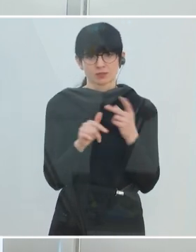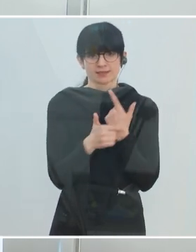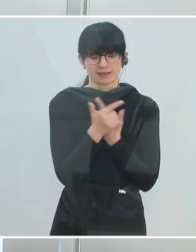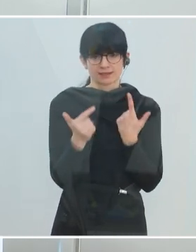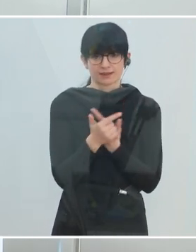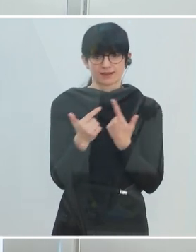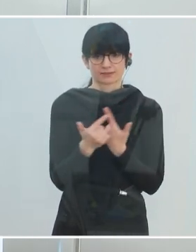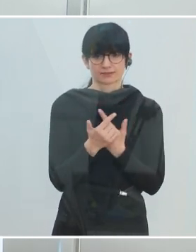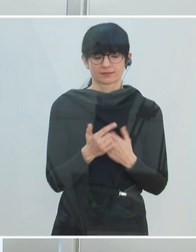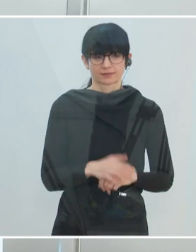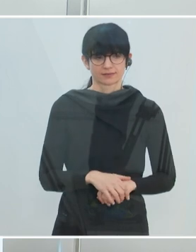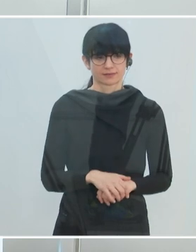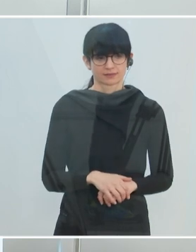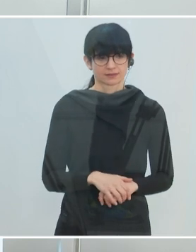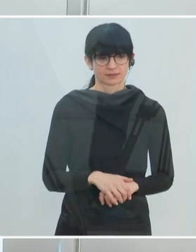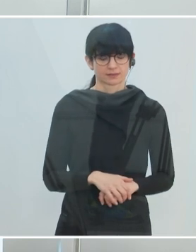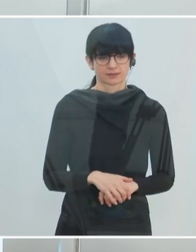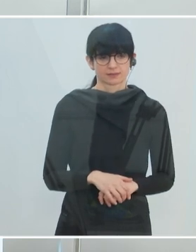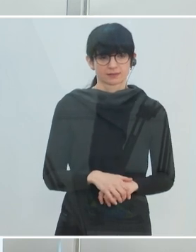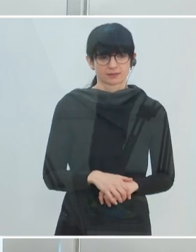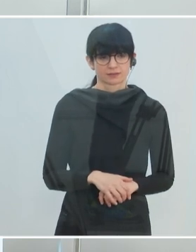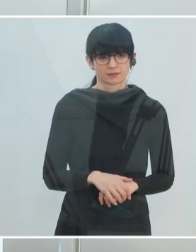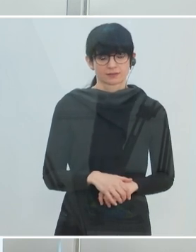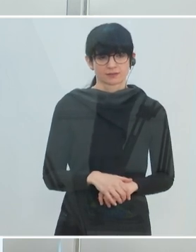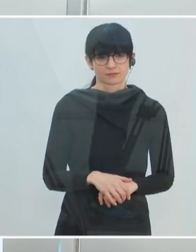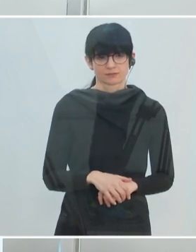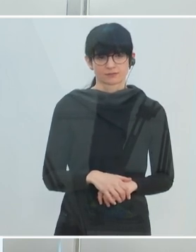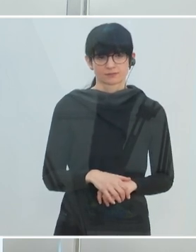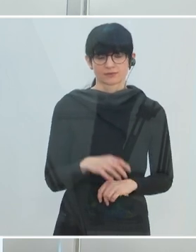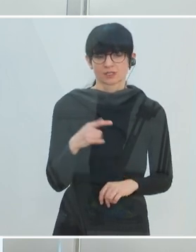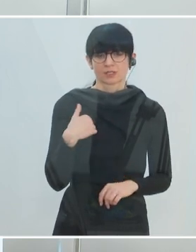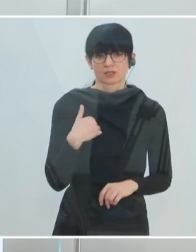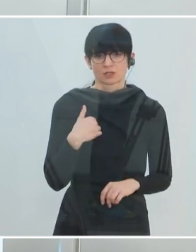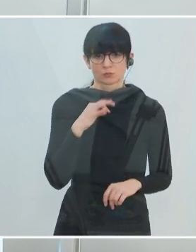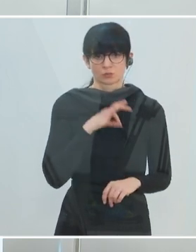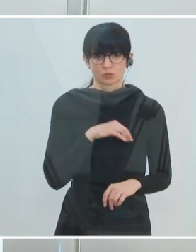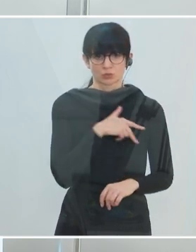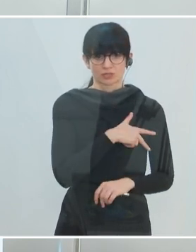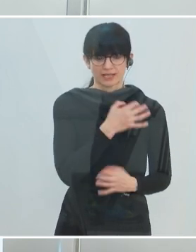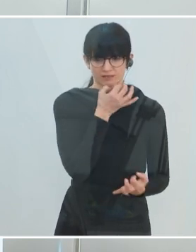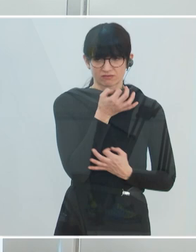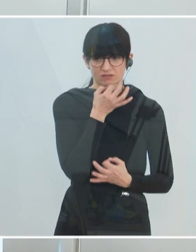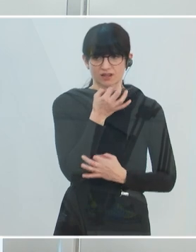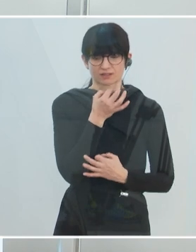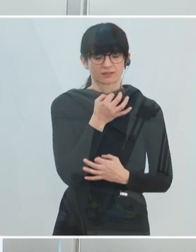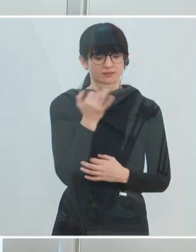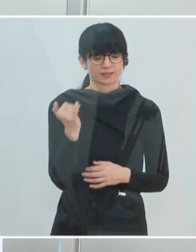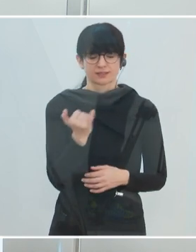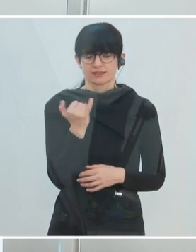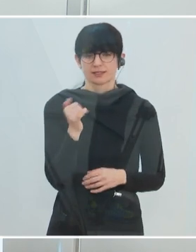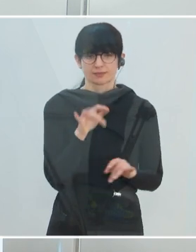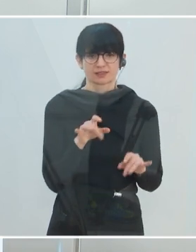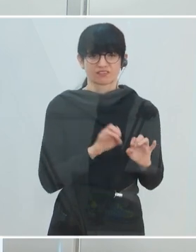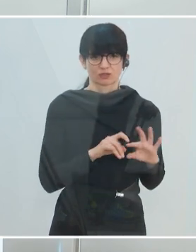Einleitung zu verpacken. Nämlich, natürlich haben wir psychosoziale Fragen immer als Teil auch des